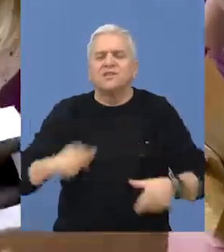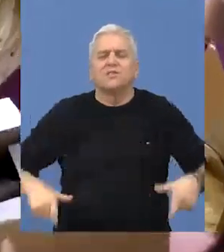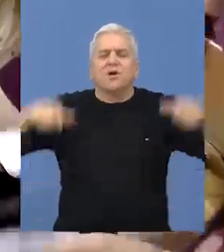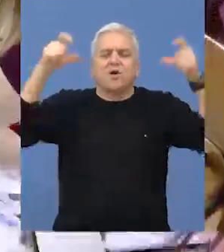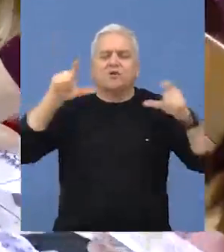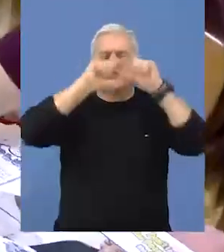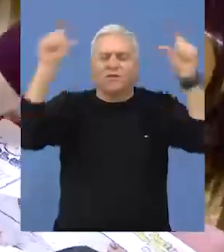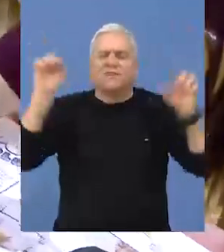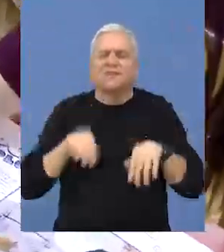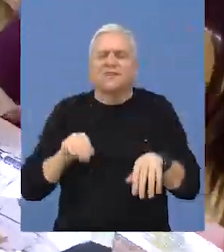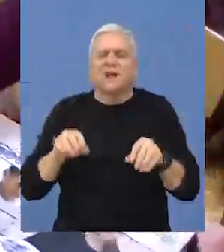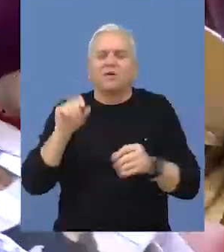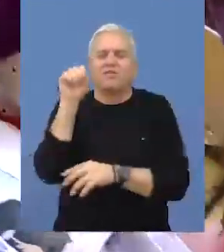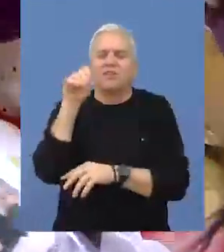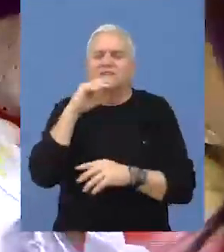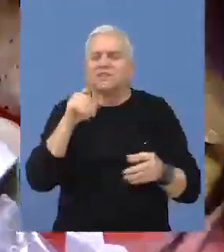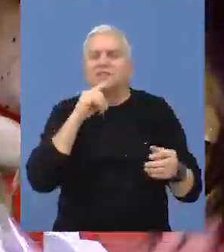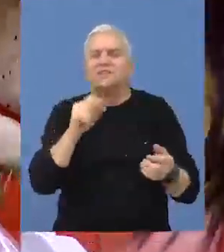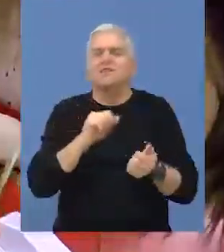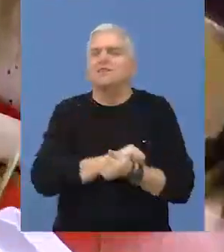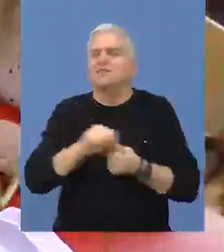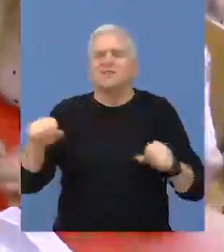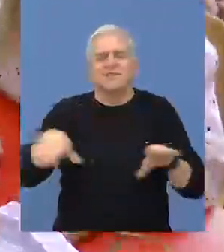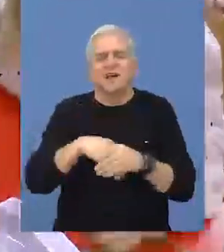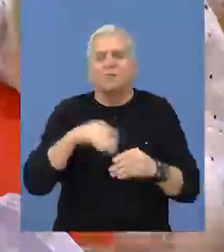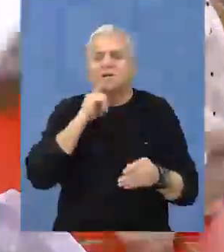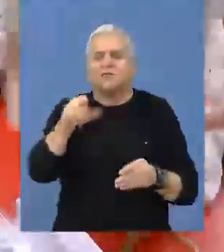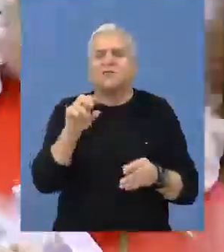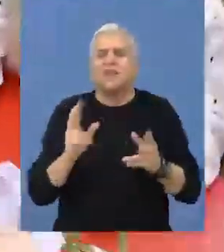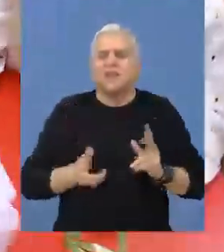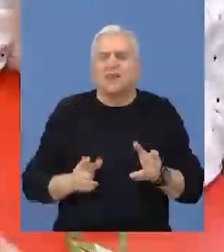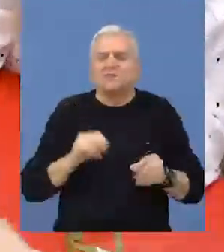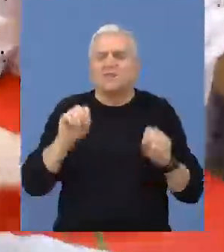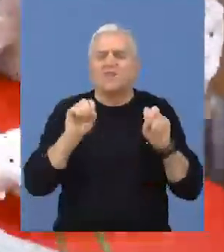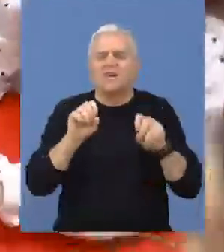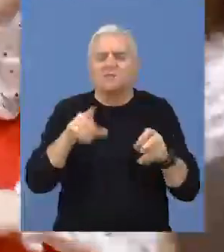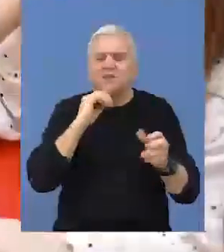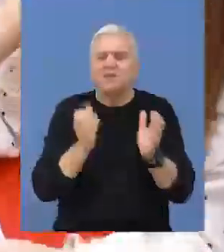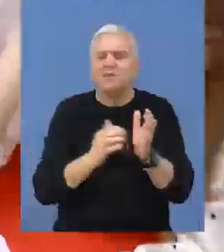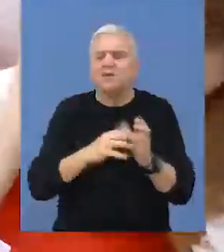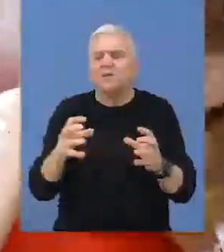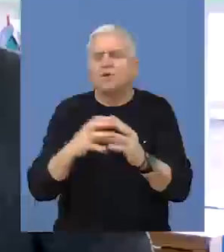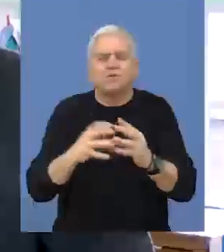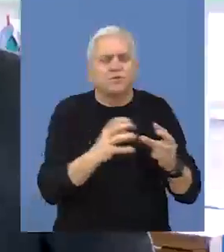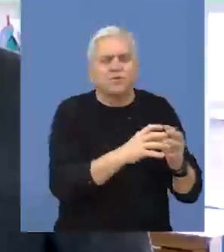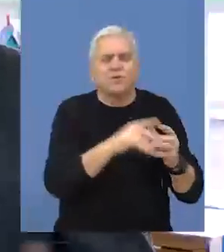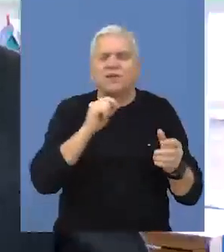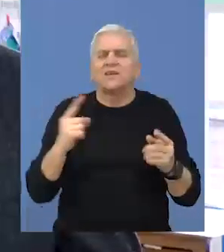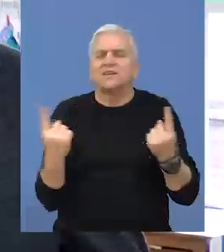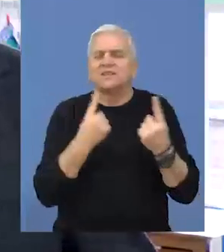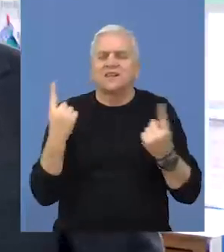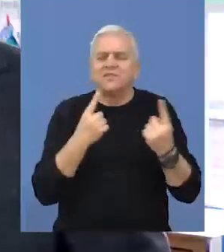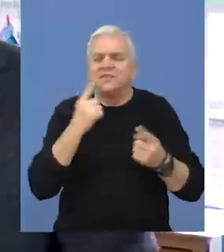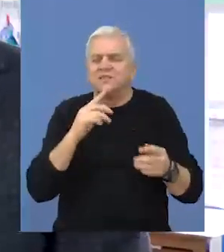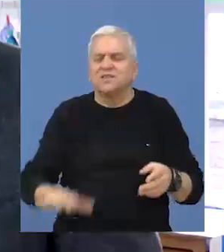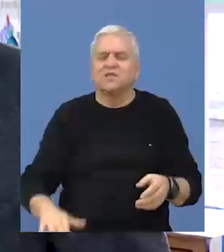objektima preškolske ustanove. To će naravno ovde zaposleni pedagozi u odnosu na potrebe grupa i u